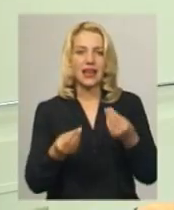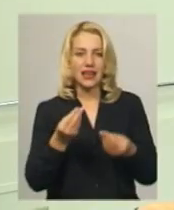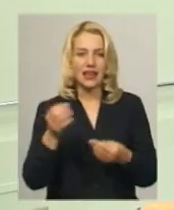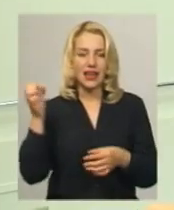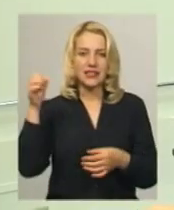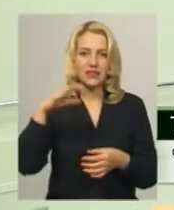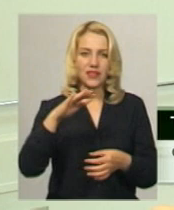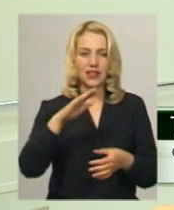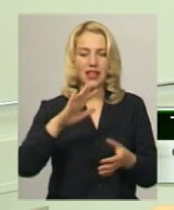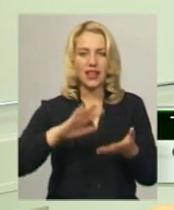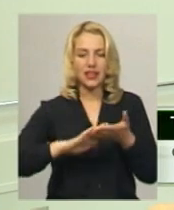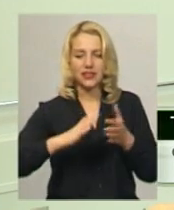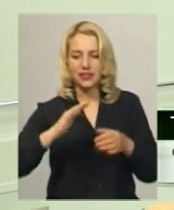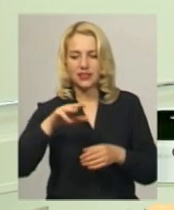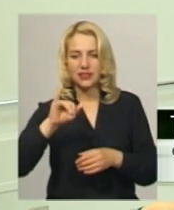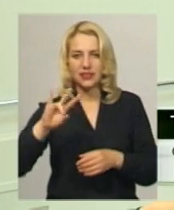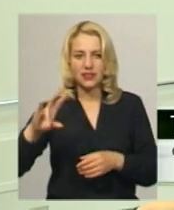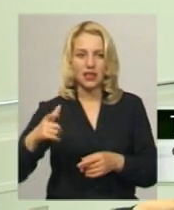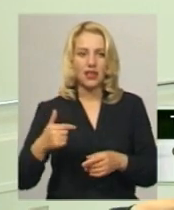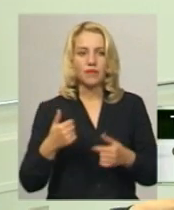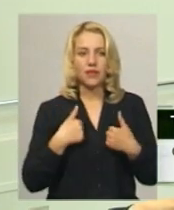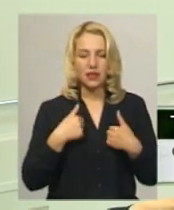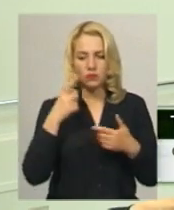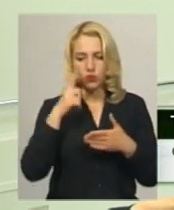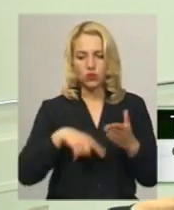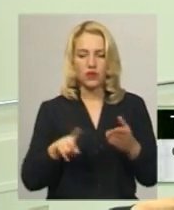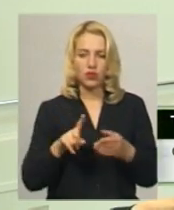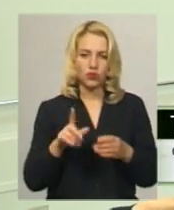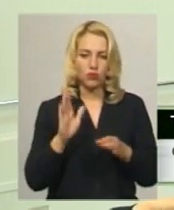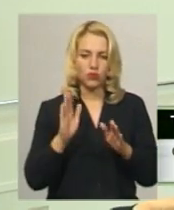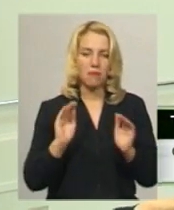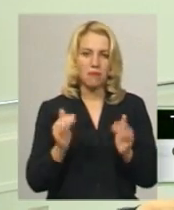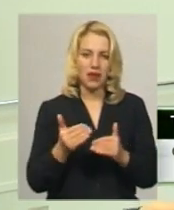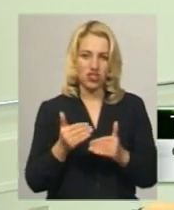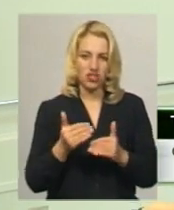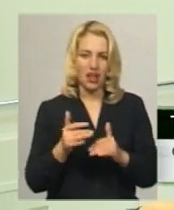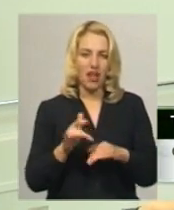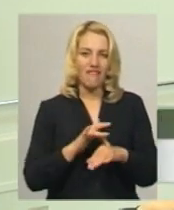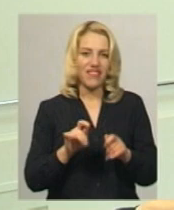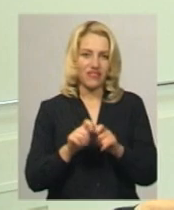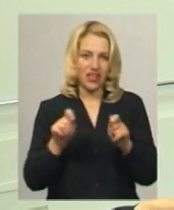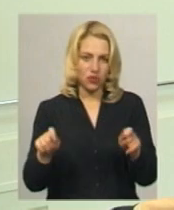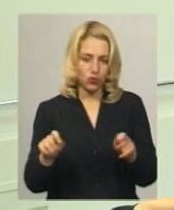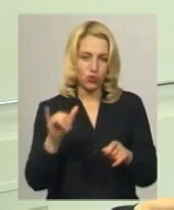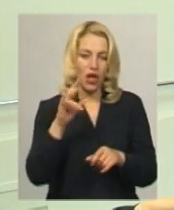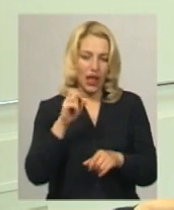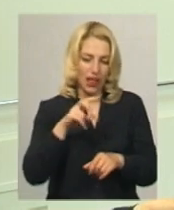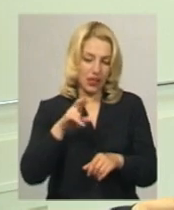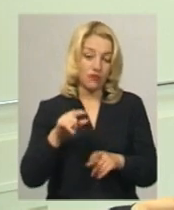сподівалася, що вона буде менше відвертою. А так вона досить таки відверта, але